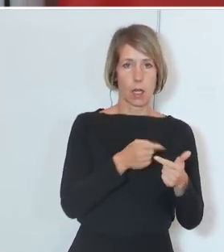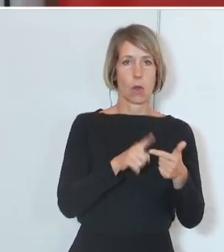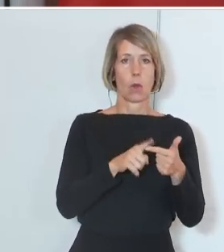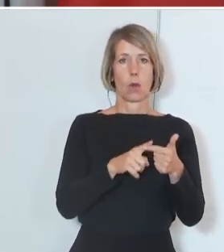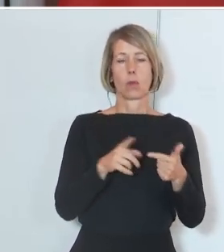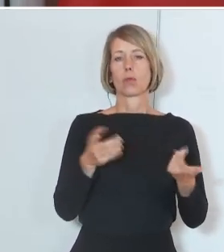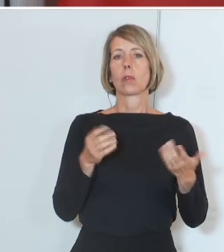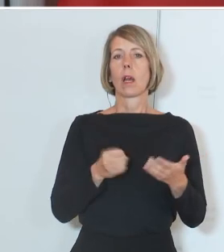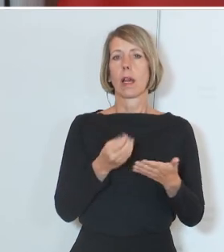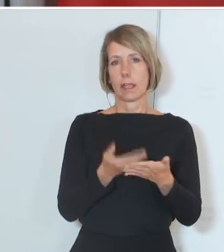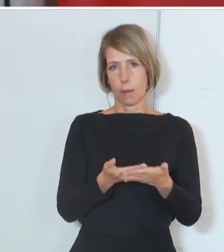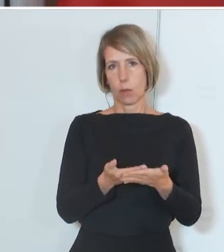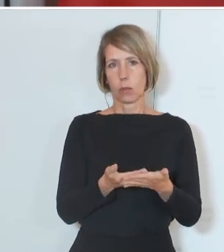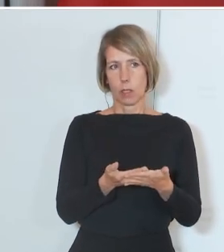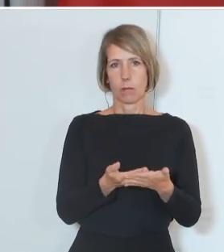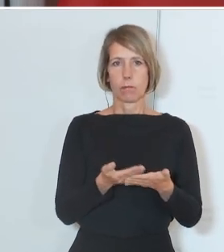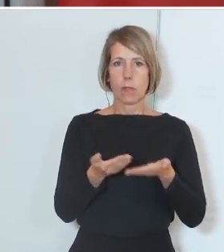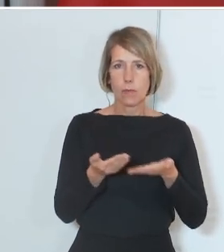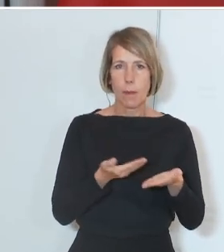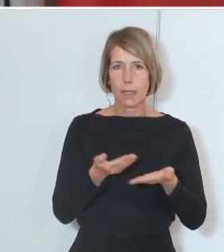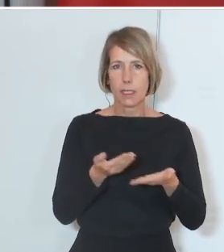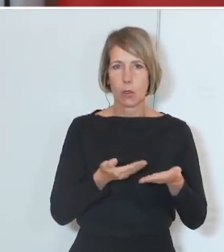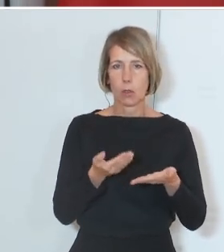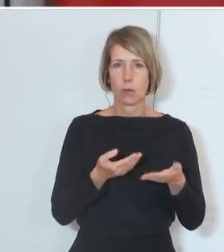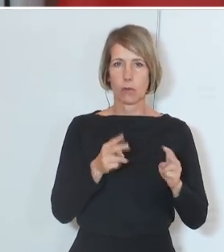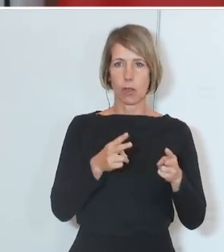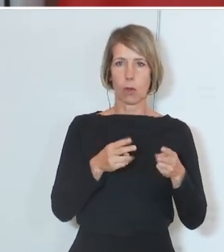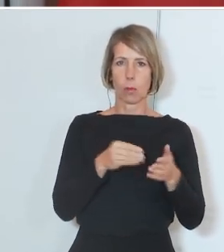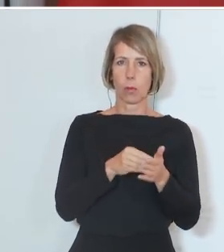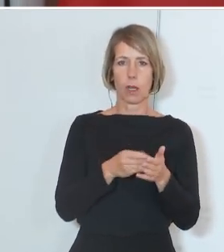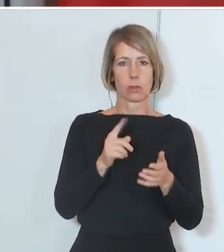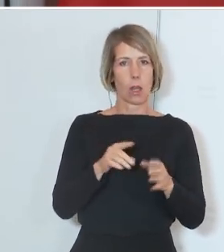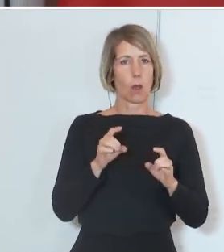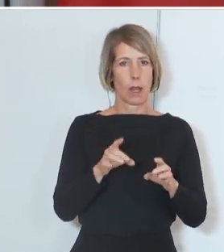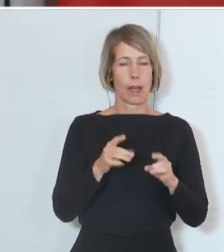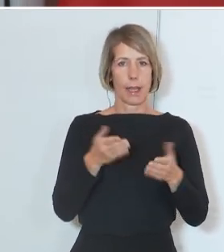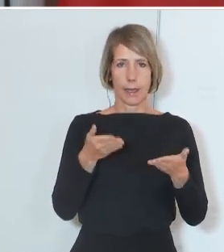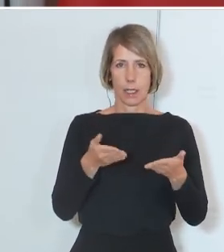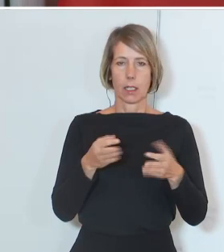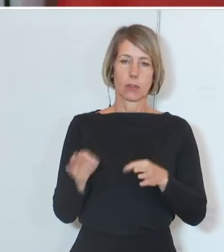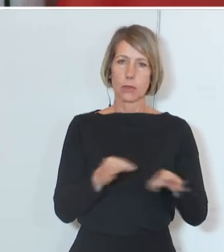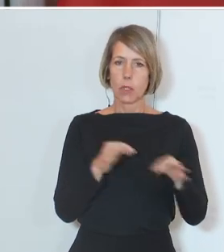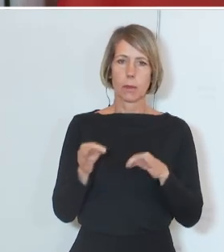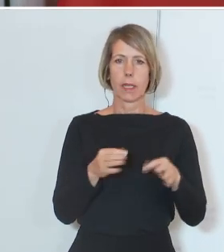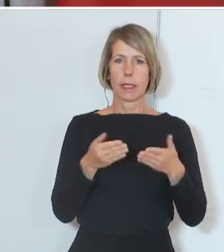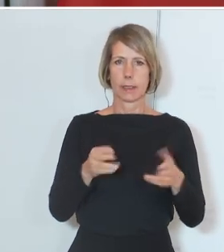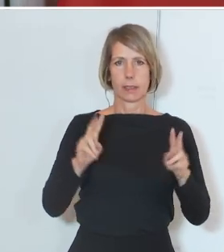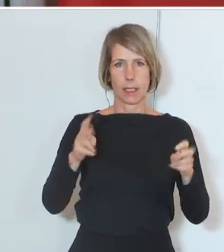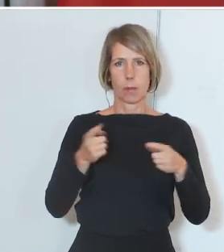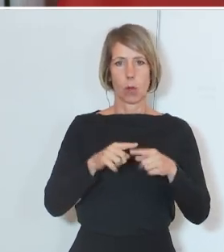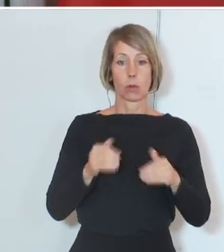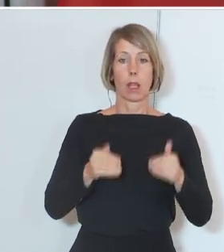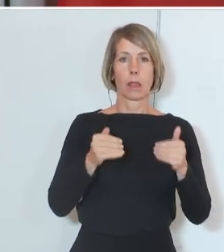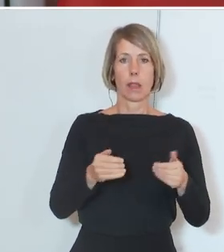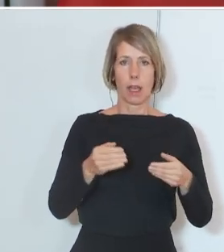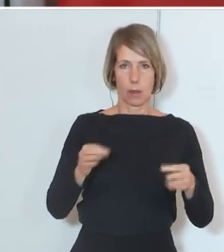Angeboten der Vermittlung, weil es braucht hier auch wiederum die Lehrerinnen und Lehrer, das vorzubereiten und das auch nachzubereiten. Aber